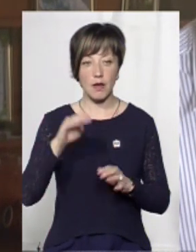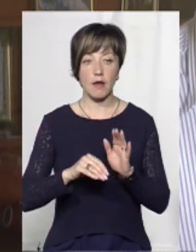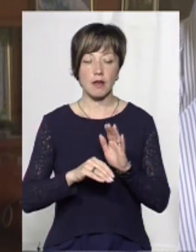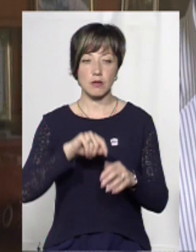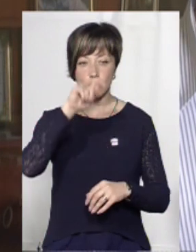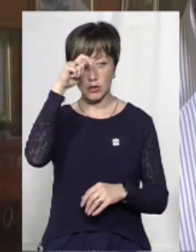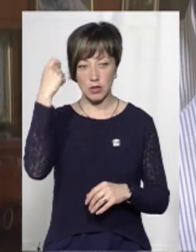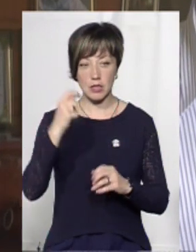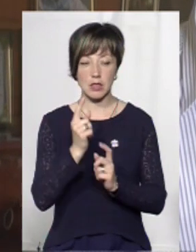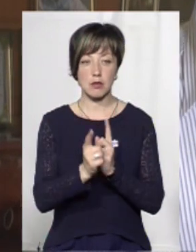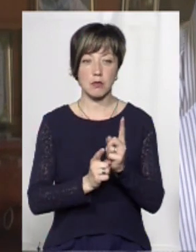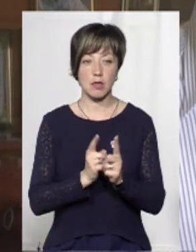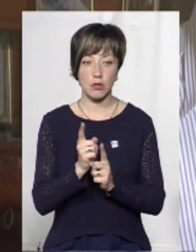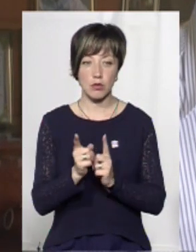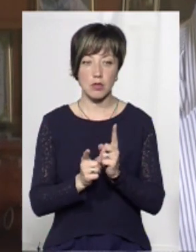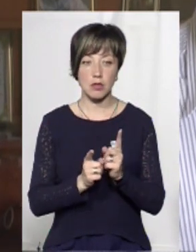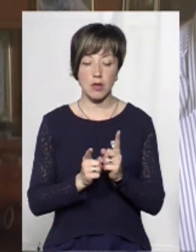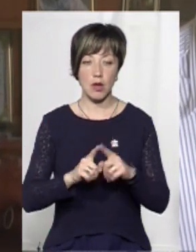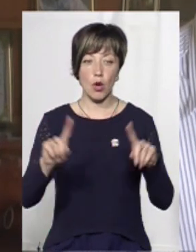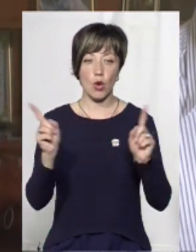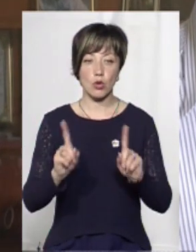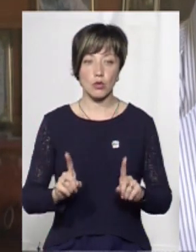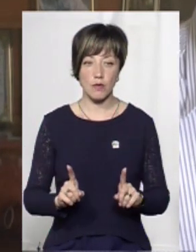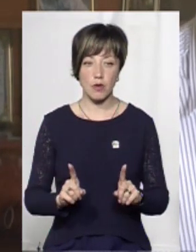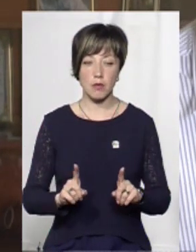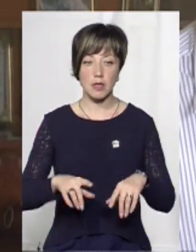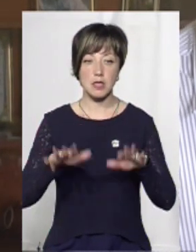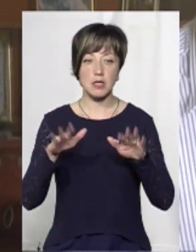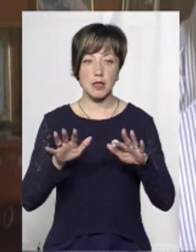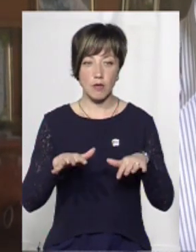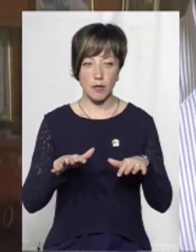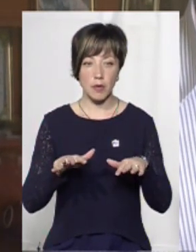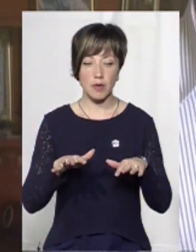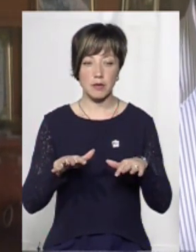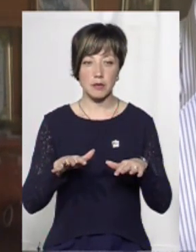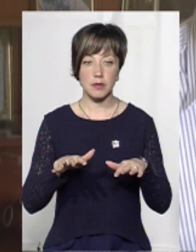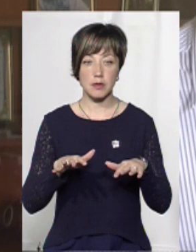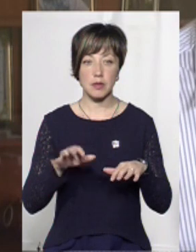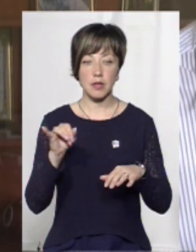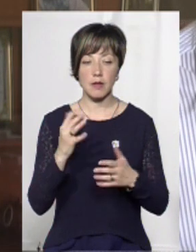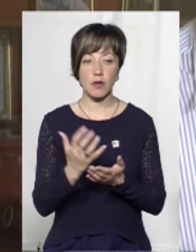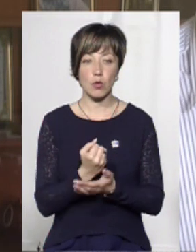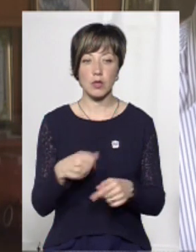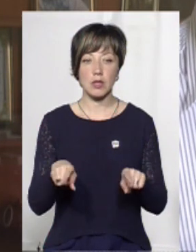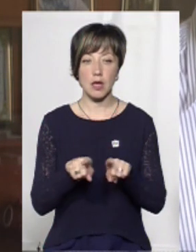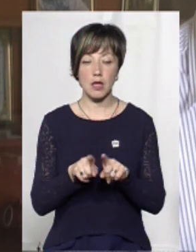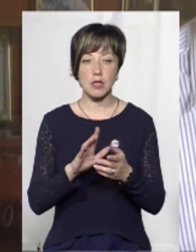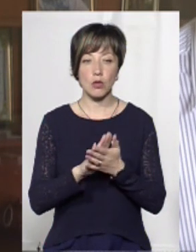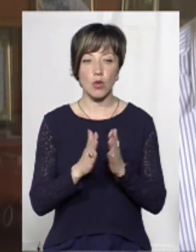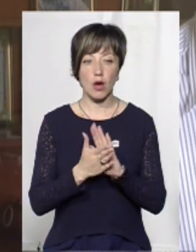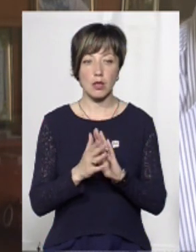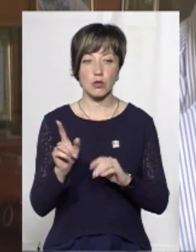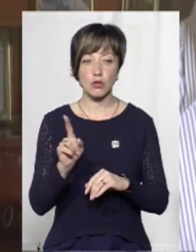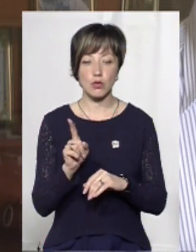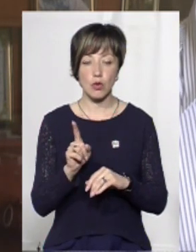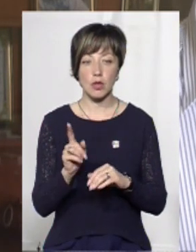температур змінюються грозовими, зливовими дощами. І виходить така ситуація, що